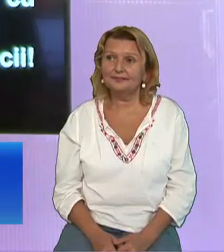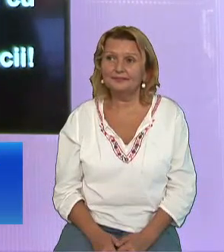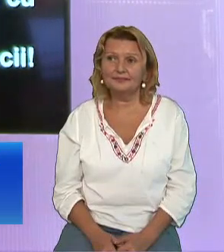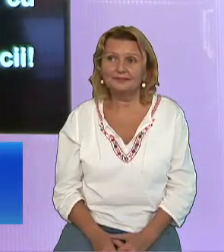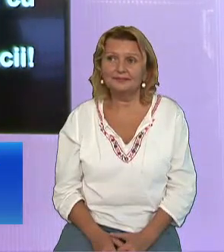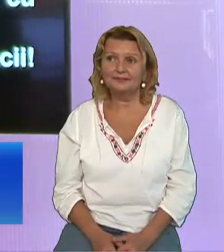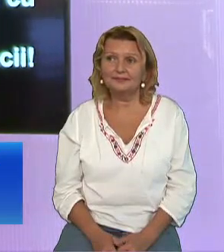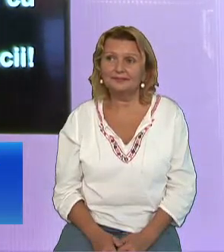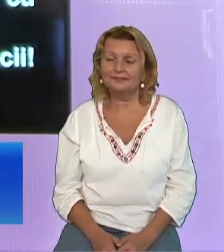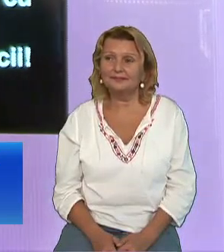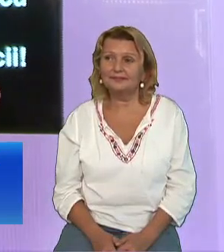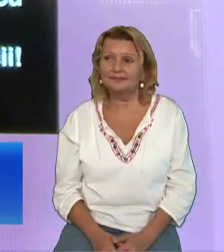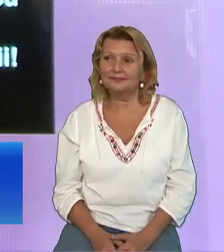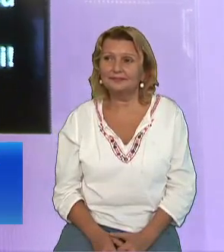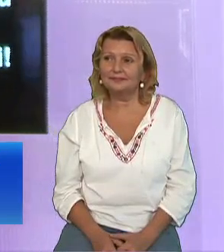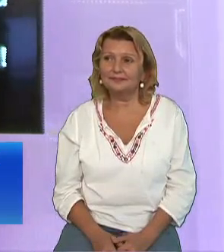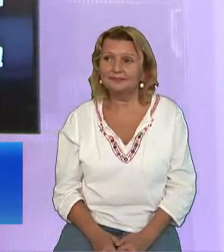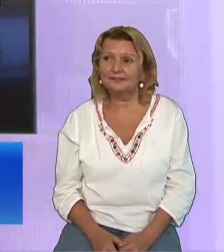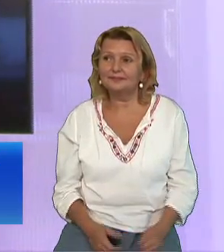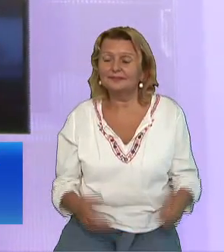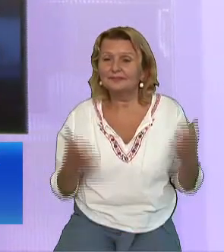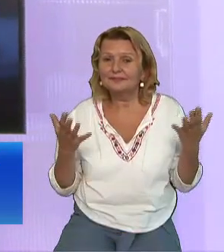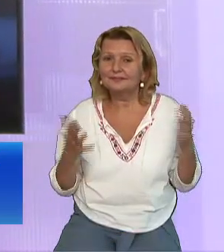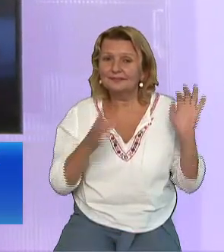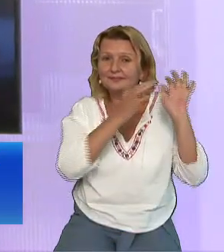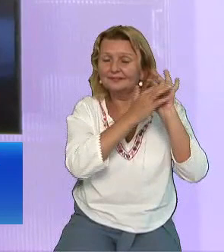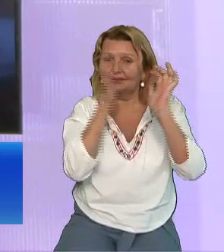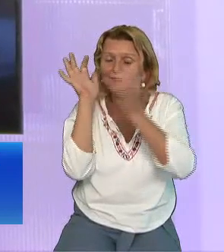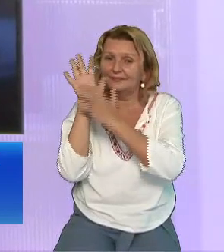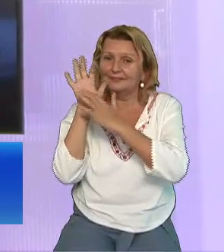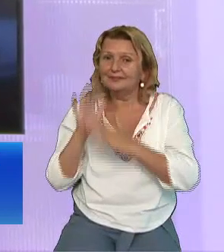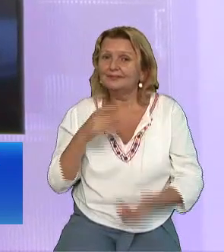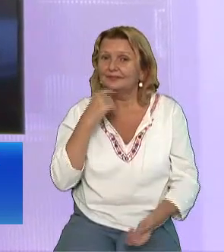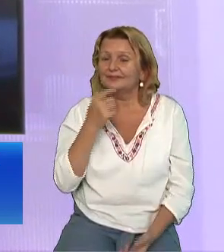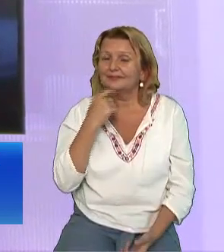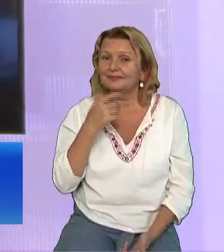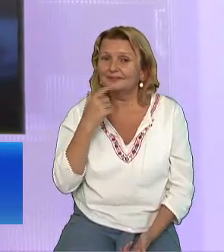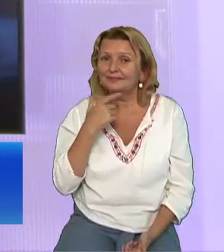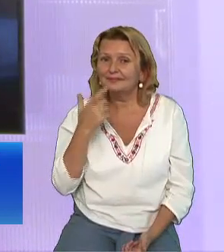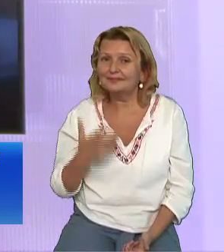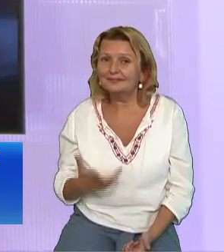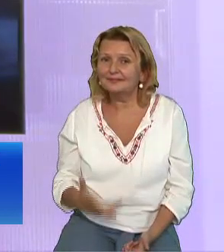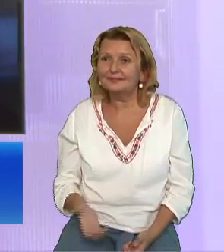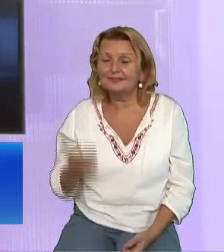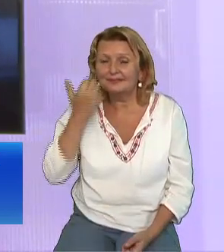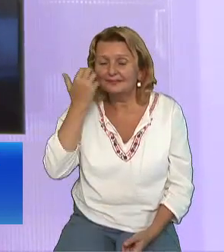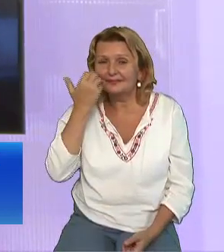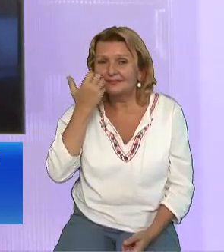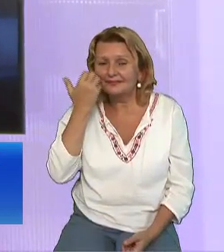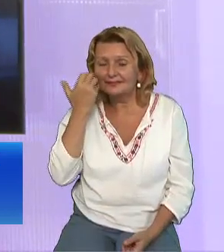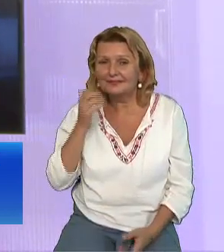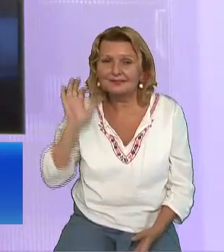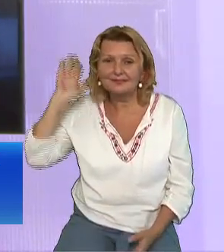Iisus le zice O nepricepuților și zăbavnici cu inima Când este vorba să credeți tot ce au spus prorocii